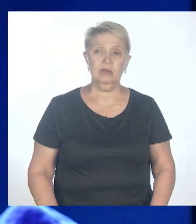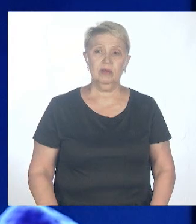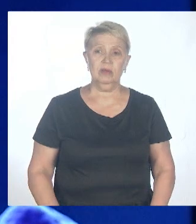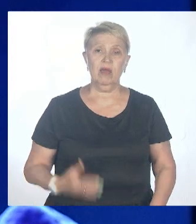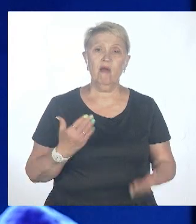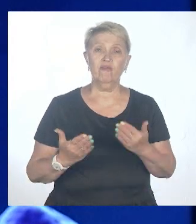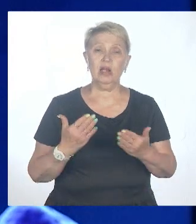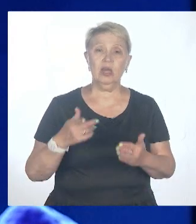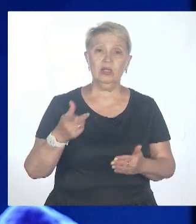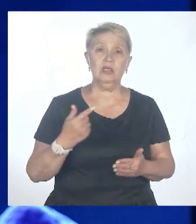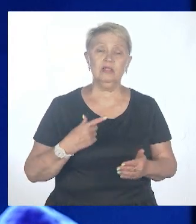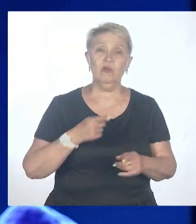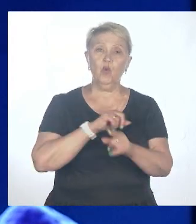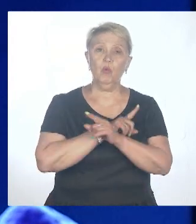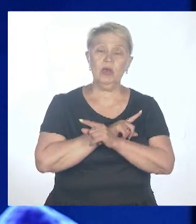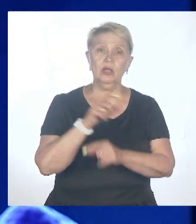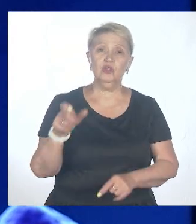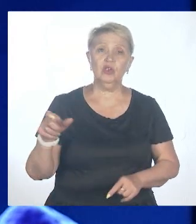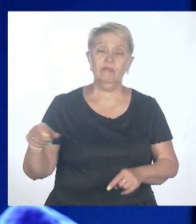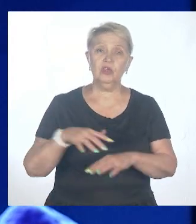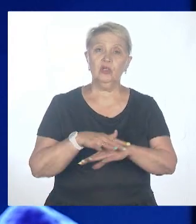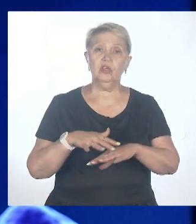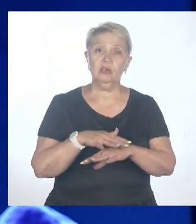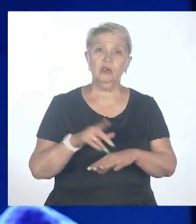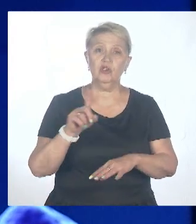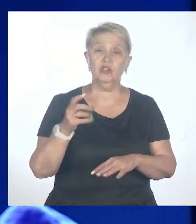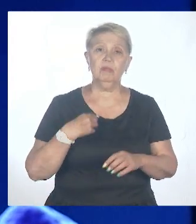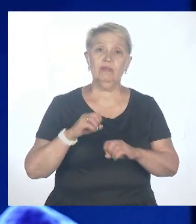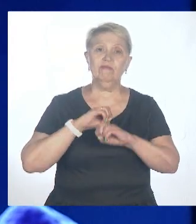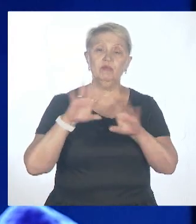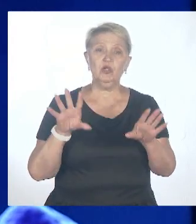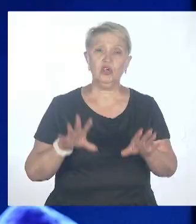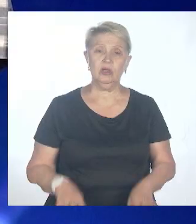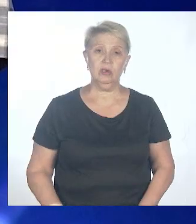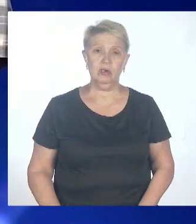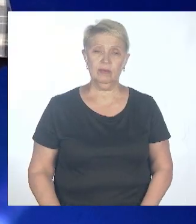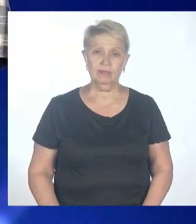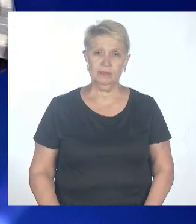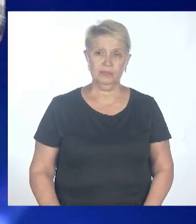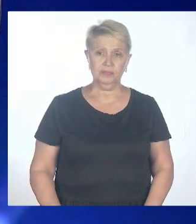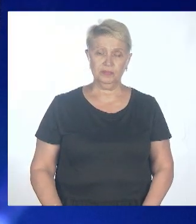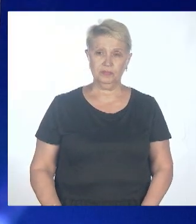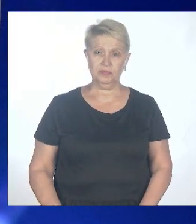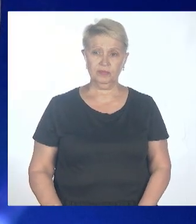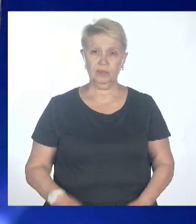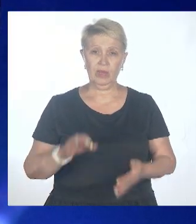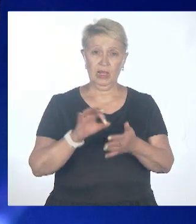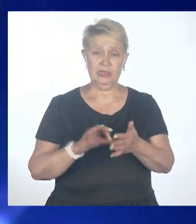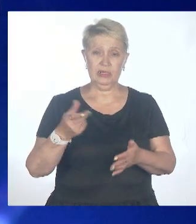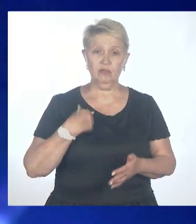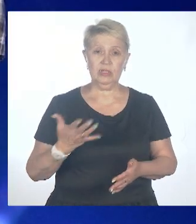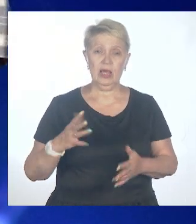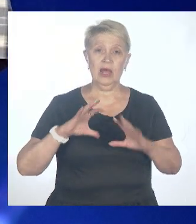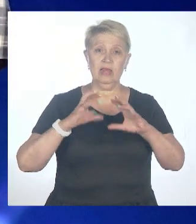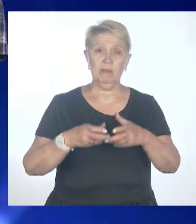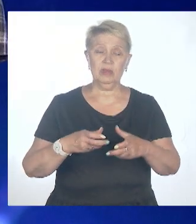человечества выше от вируса, чем от вспышек на Солнце, я так понимаю. Абсолютно все. Да, именно так. Здесь, у нас на планете, гораздо